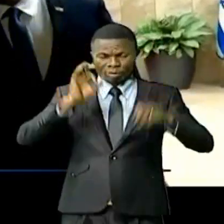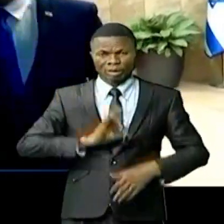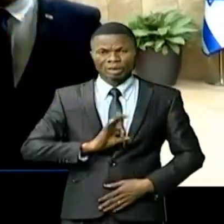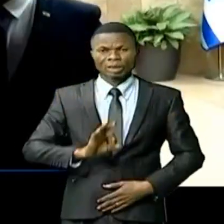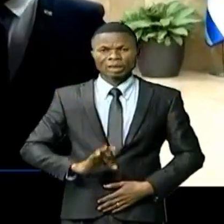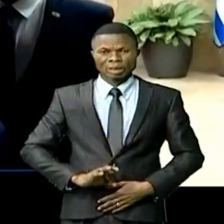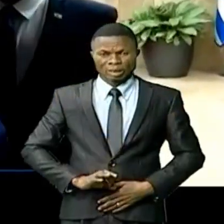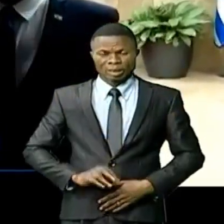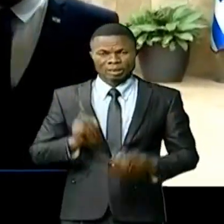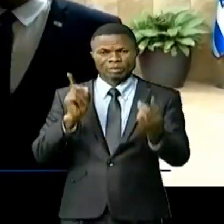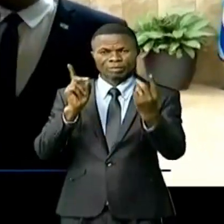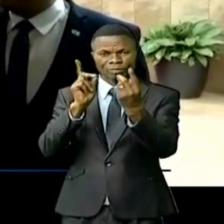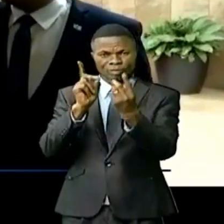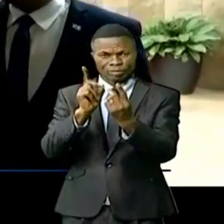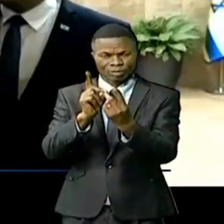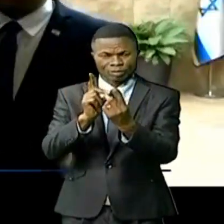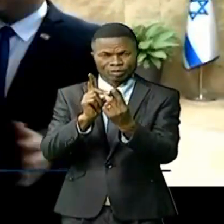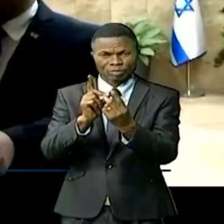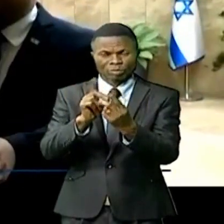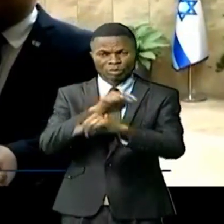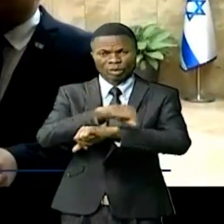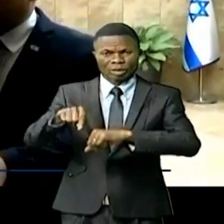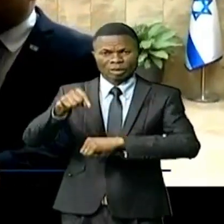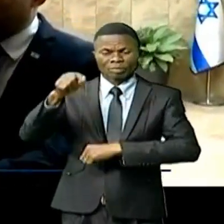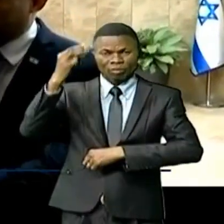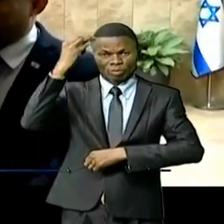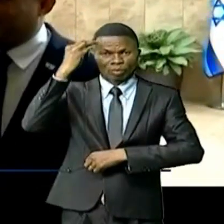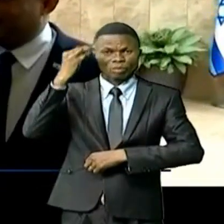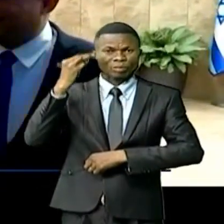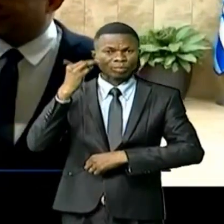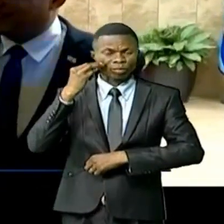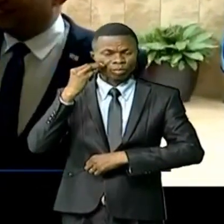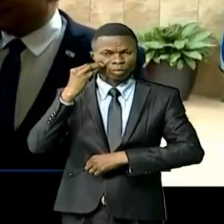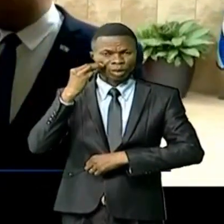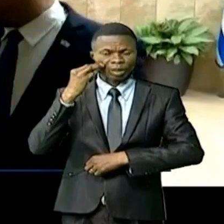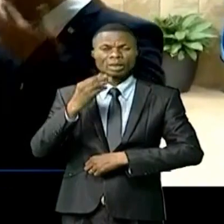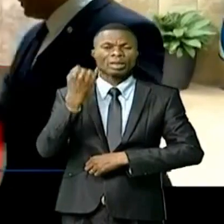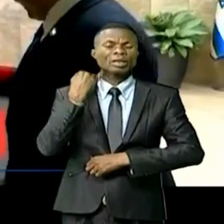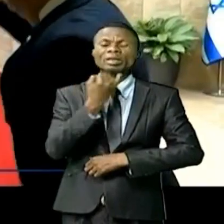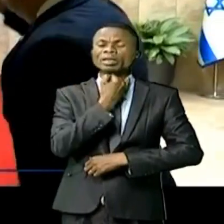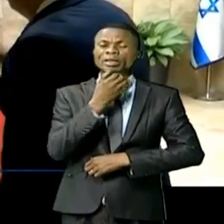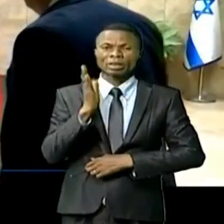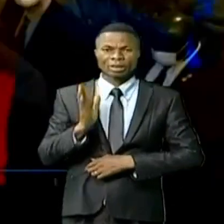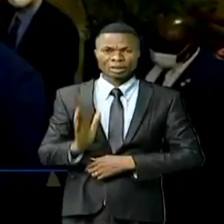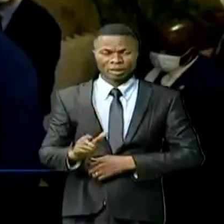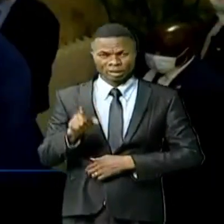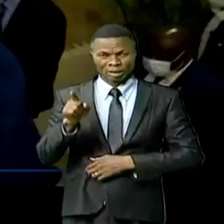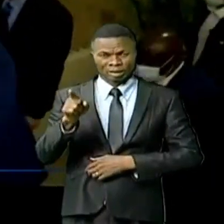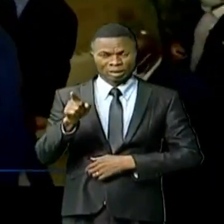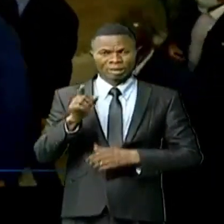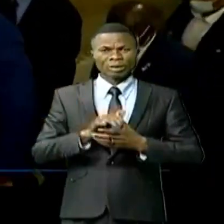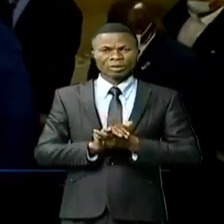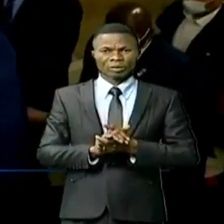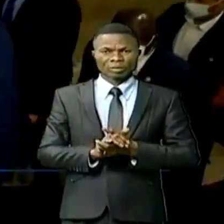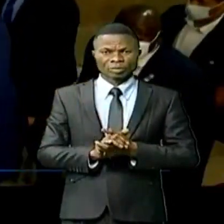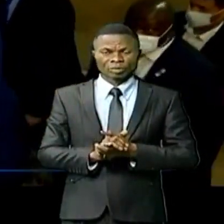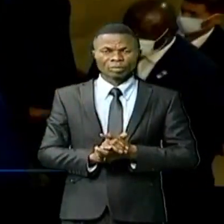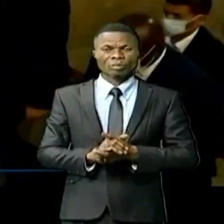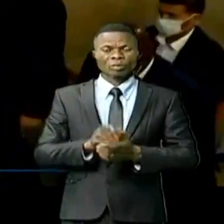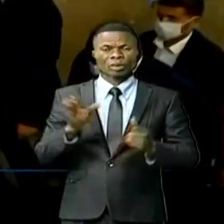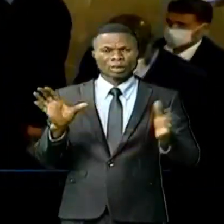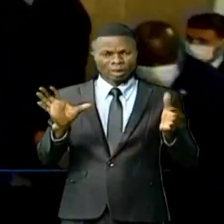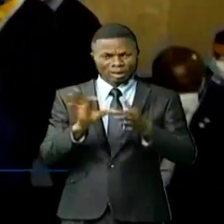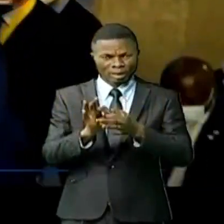'Itulombo, a rencontré à la primature de l'État hébreu le Premier ministre israélien Naftal Bennett. La reprise des